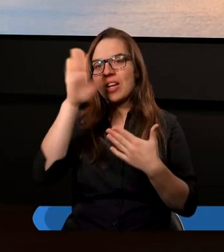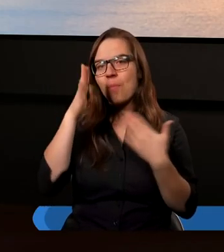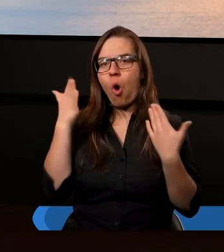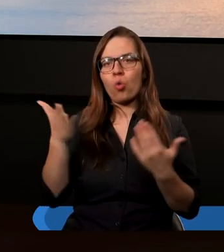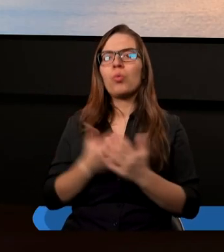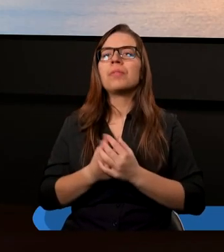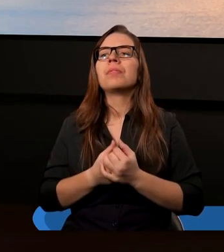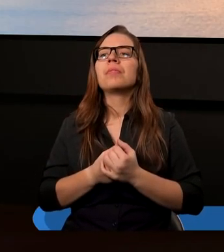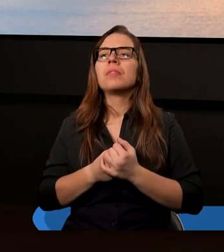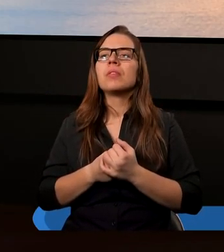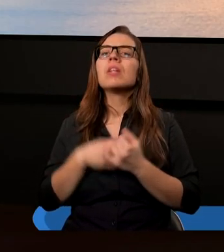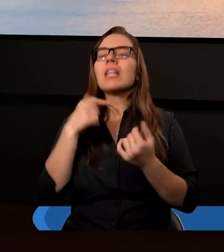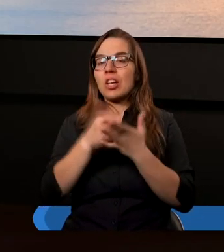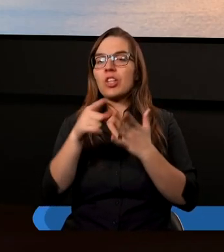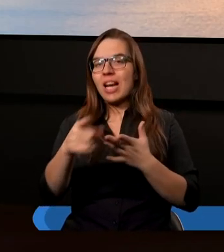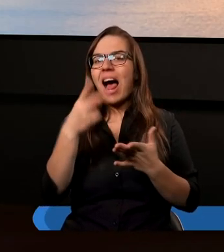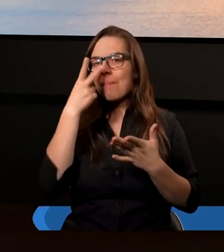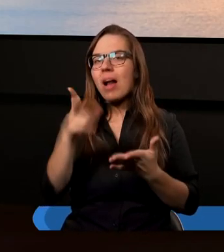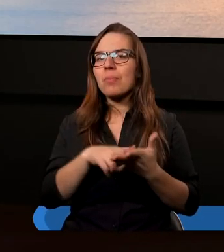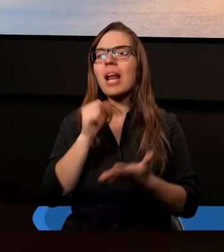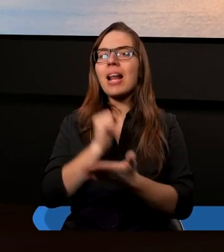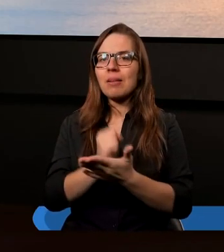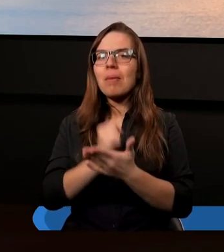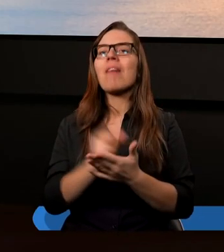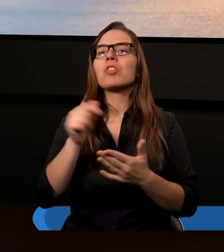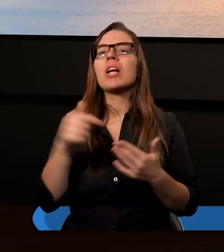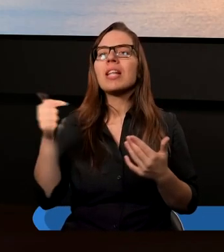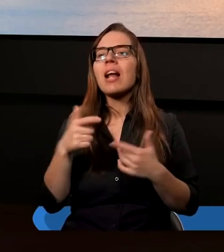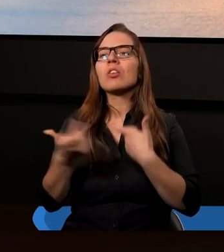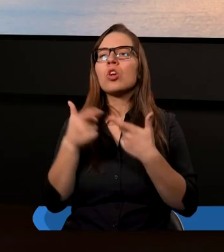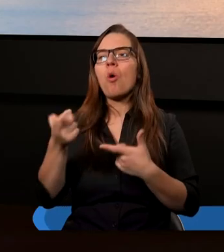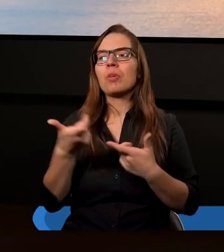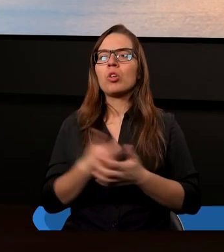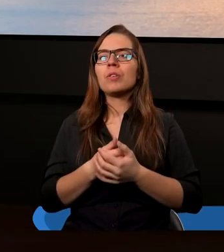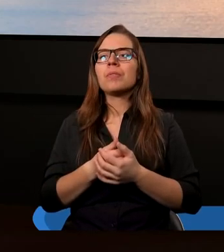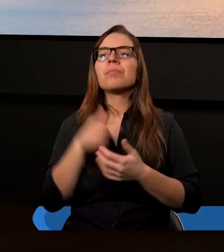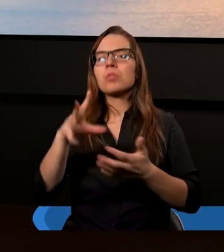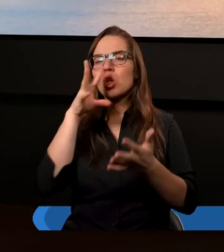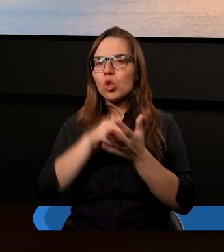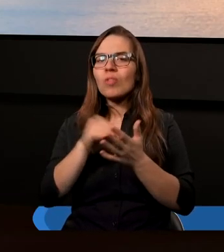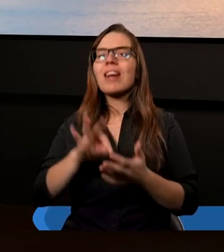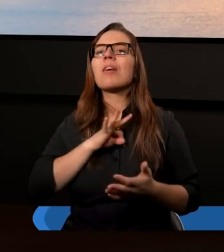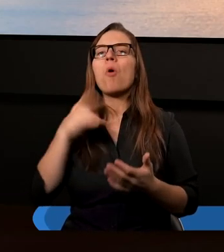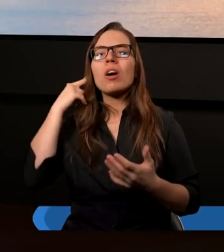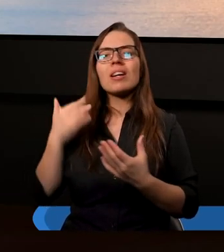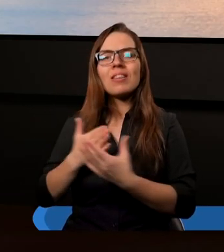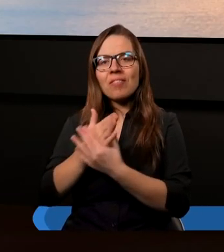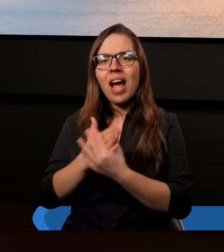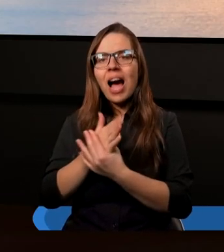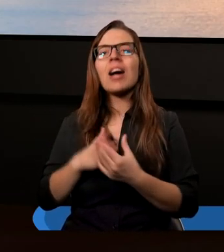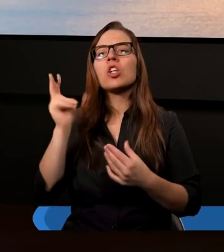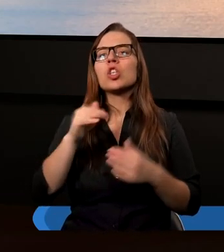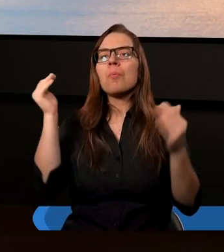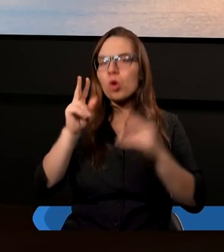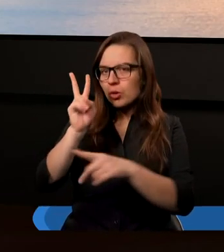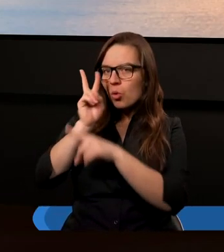I właśnie wtedy, kiedy tak patrzymy na sprawę, że ja należę, to oczywiście jak najbardziej jest to doświadczenie mojej wiary i w ogóle mojego życia duchowego,